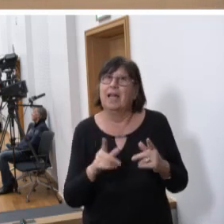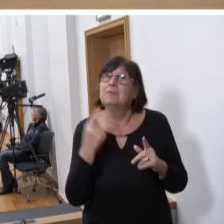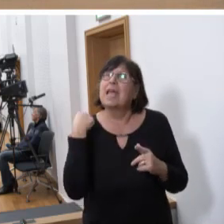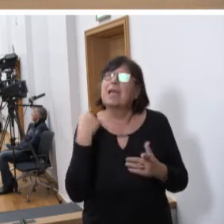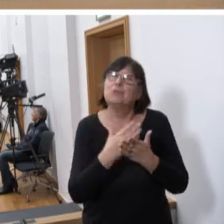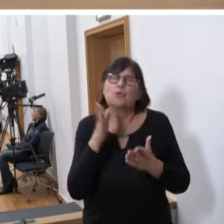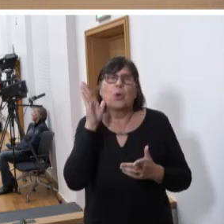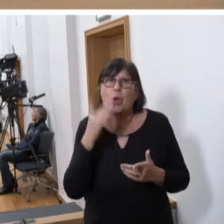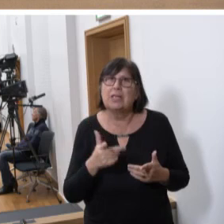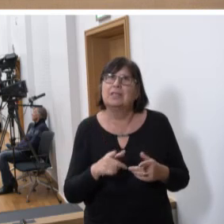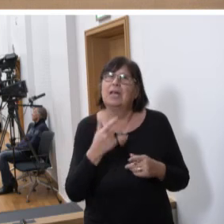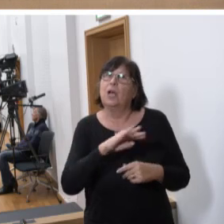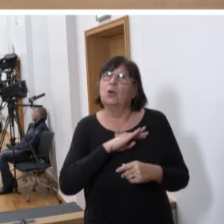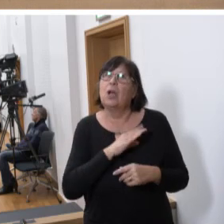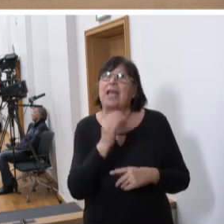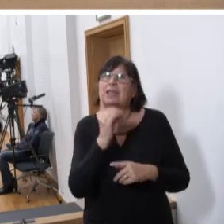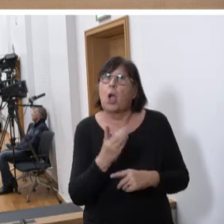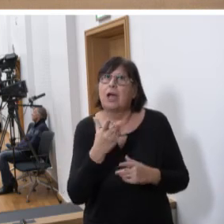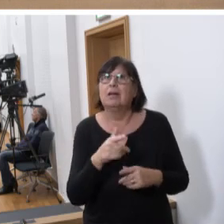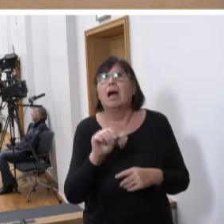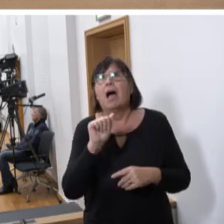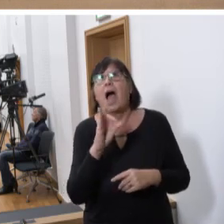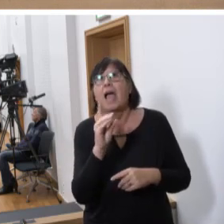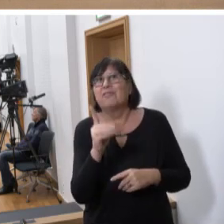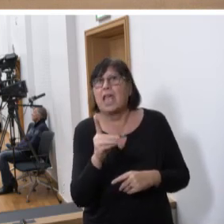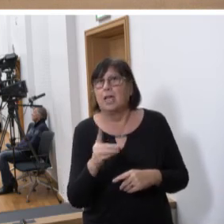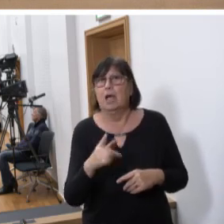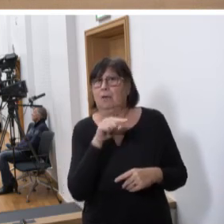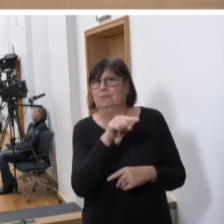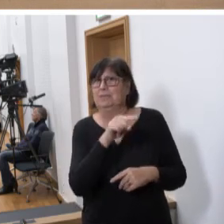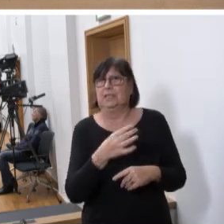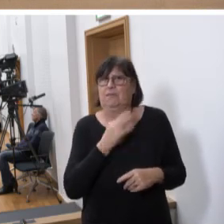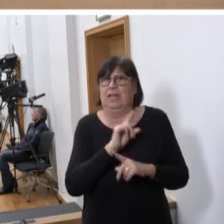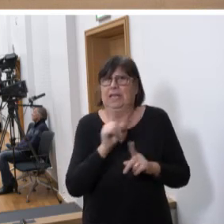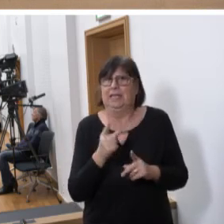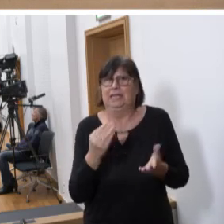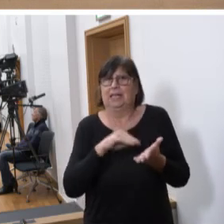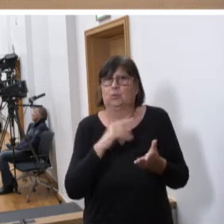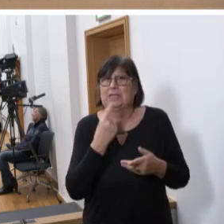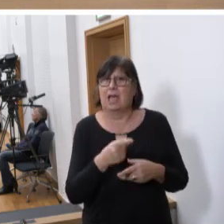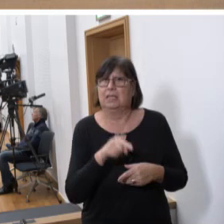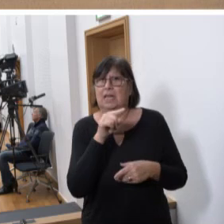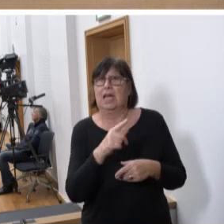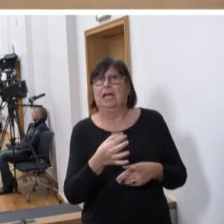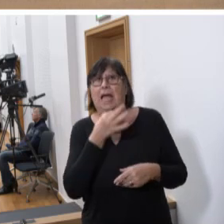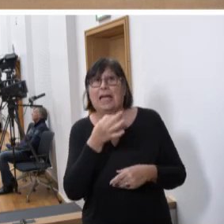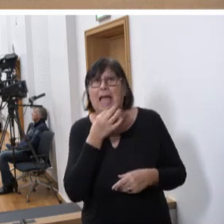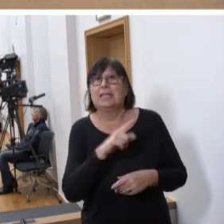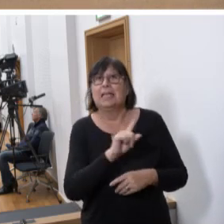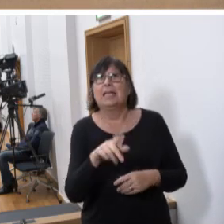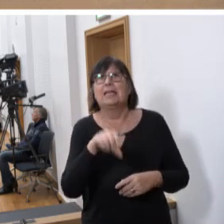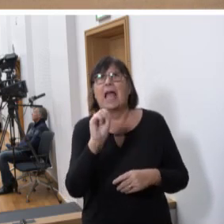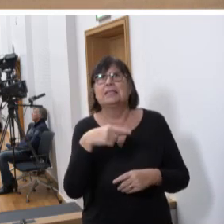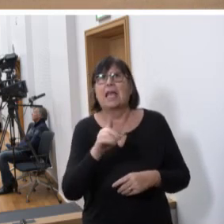gehört. Kollege Dörr von der AfD, auf Sie will ich gar nicht eingehen. Ich bin verwundert, dass Sie jetzt gerade eben bei Ihrer Rede uns nicht das StGB oder das Grundgesetz